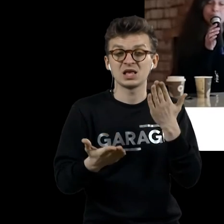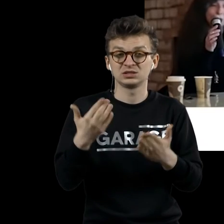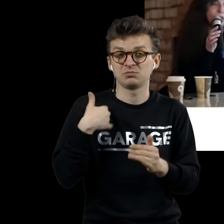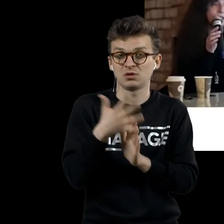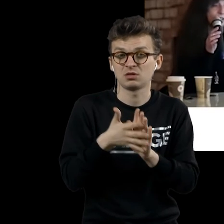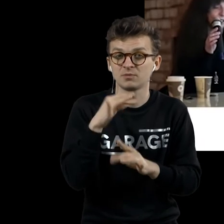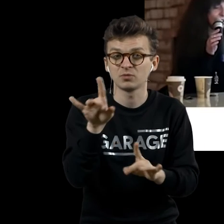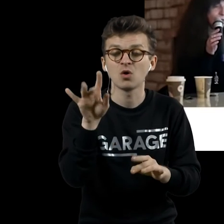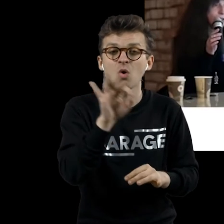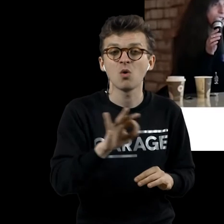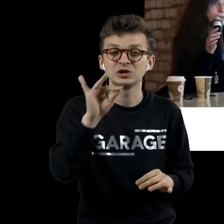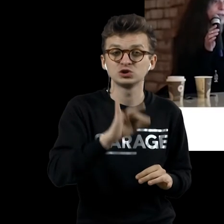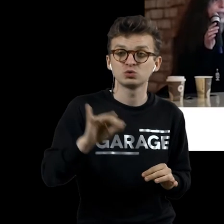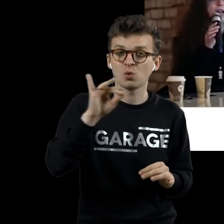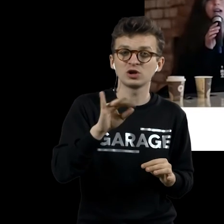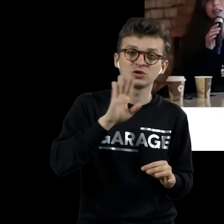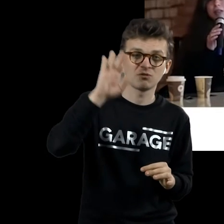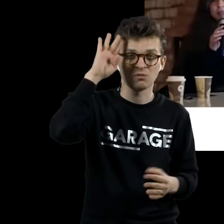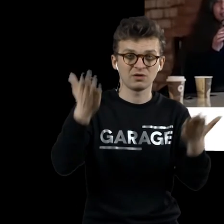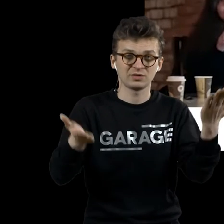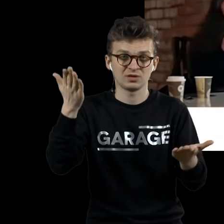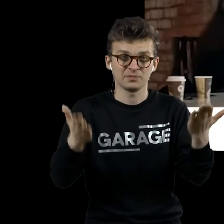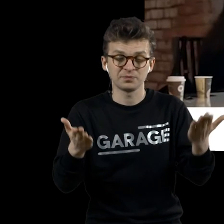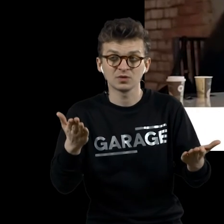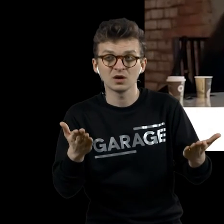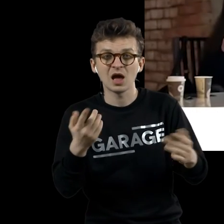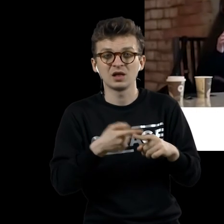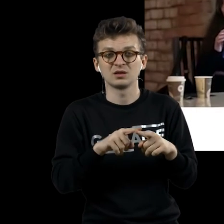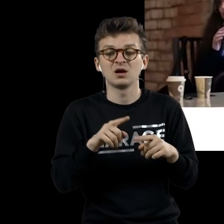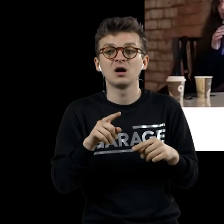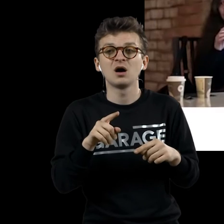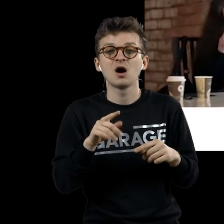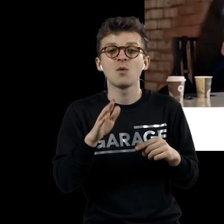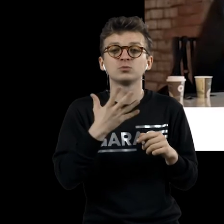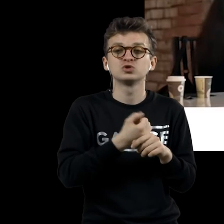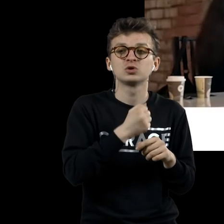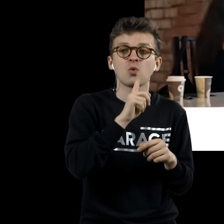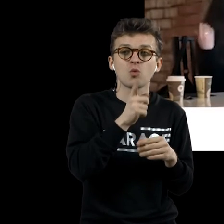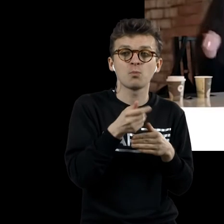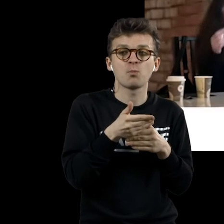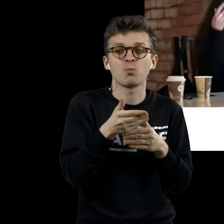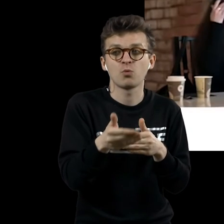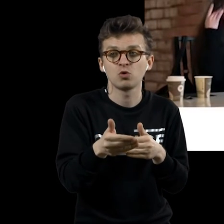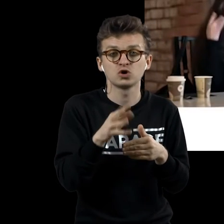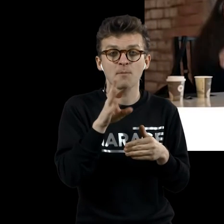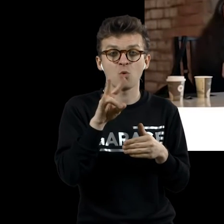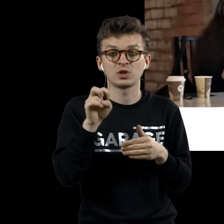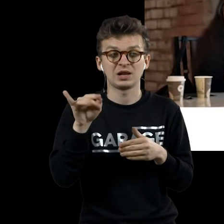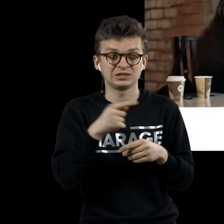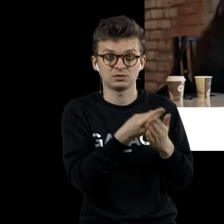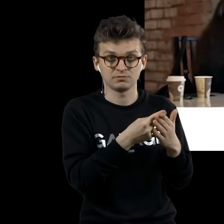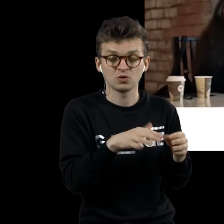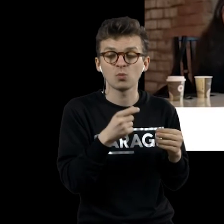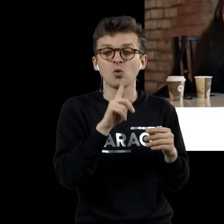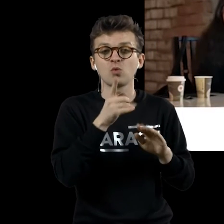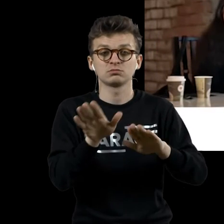игре с гендерными ролями, отчасти годом позже Мона Лизы, появляется вот такой